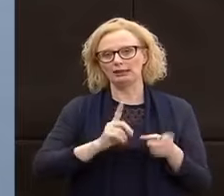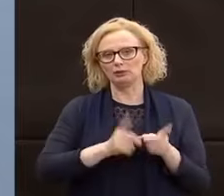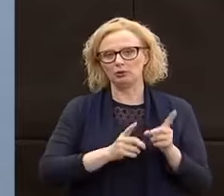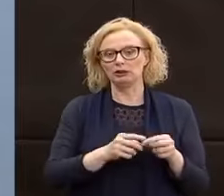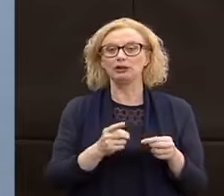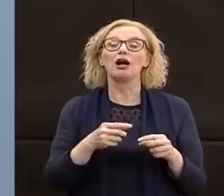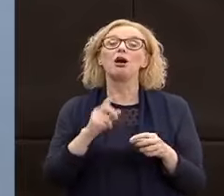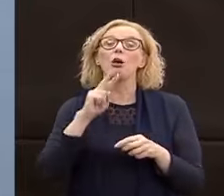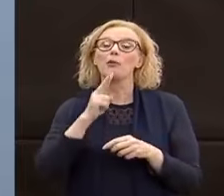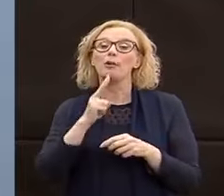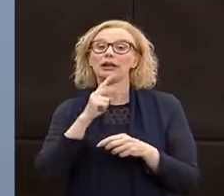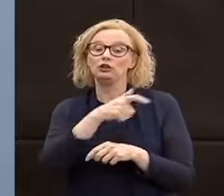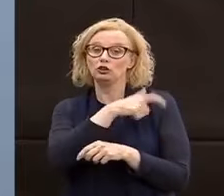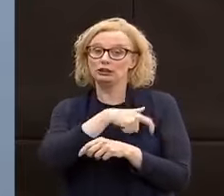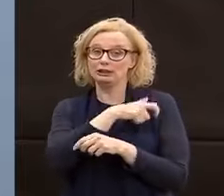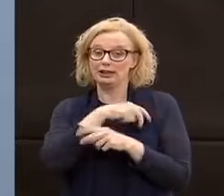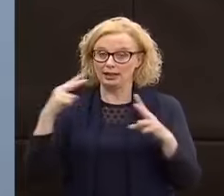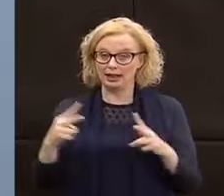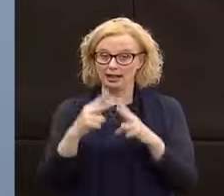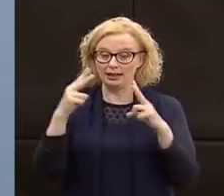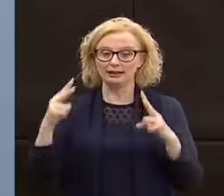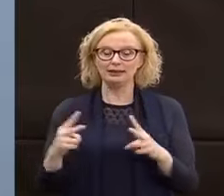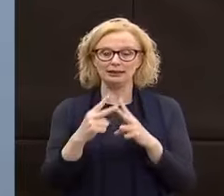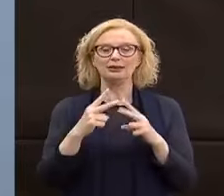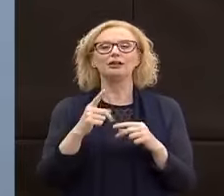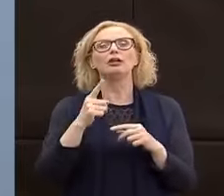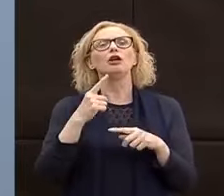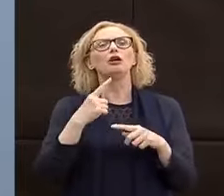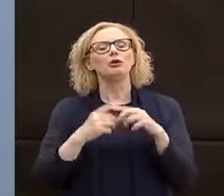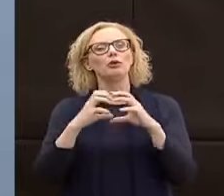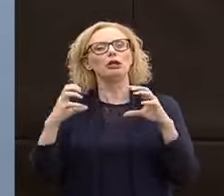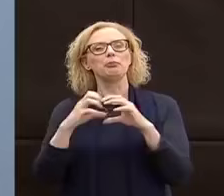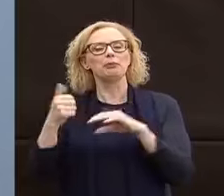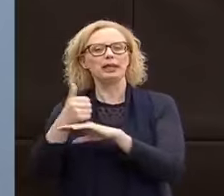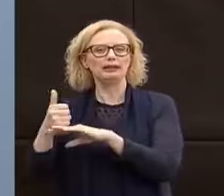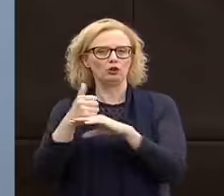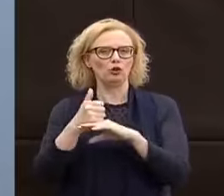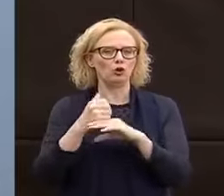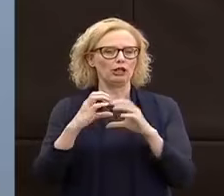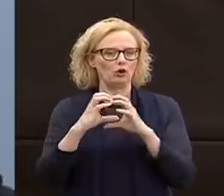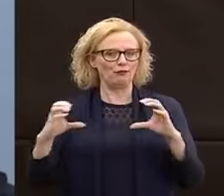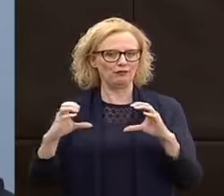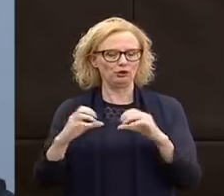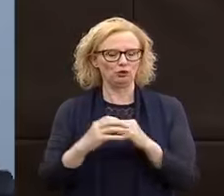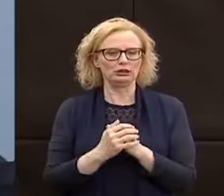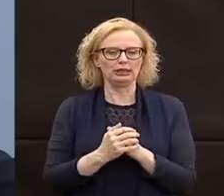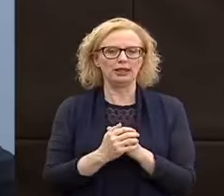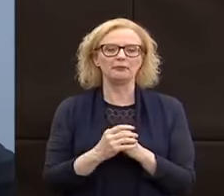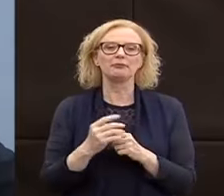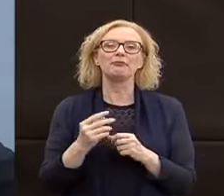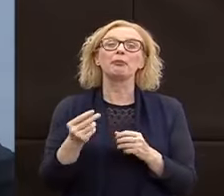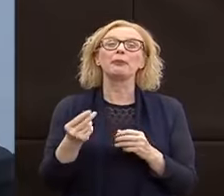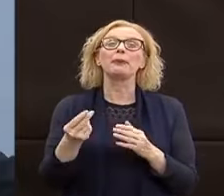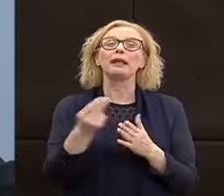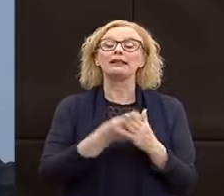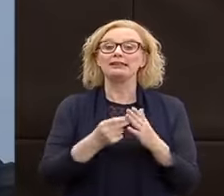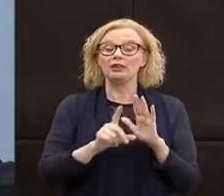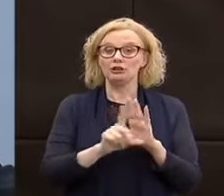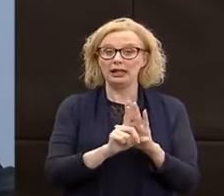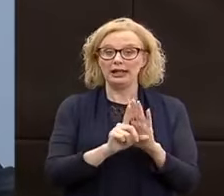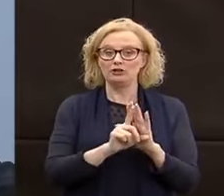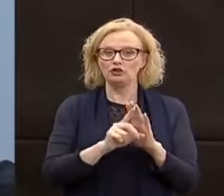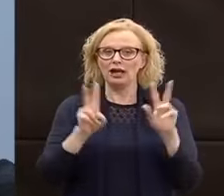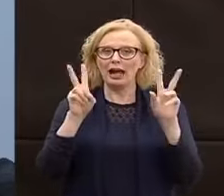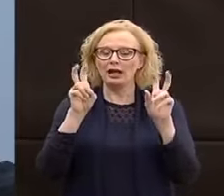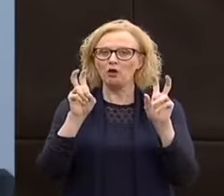sindacati e poi anche gli imprenditori confindustria. Il tema del disegno di legge